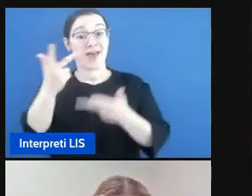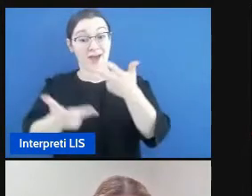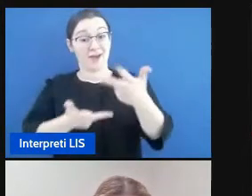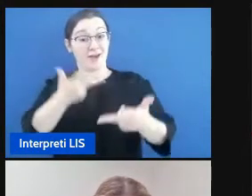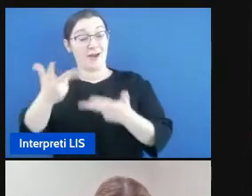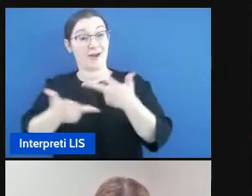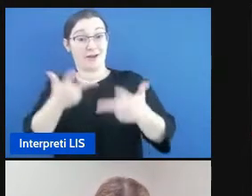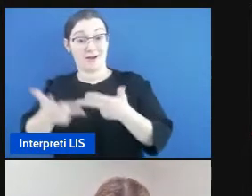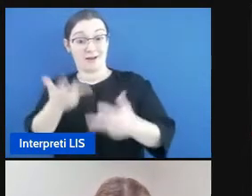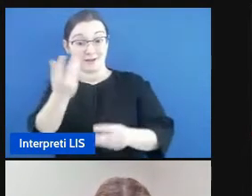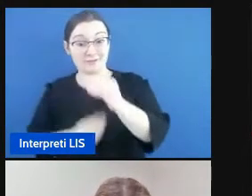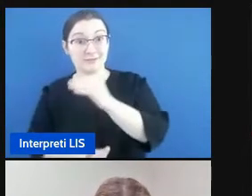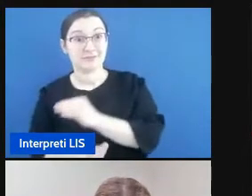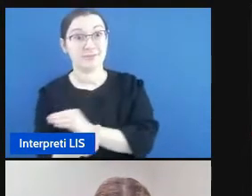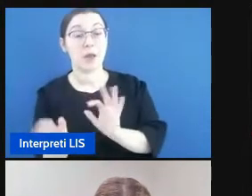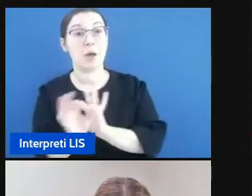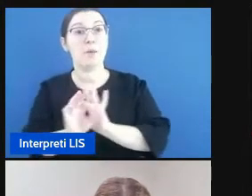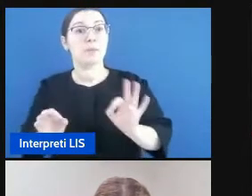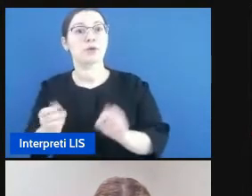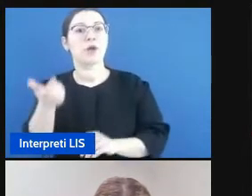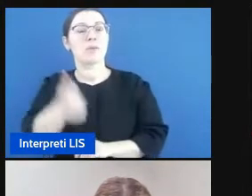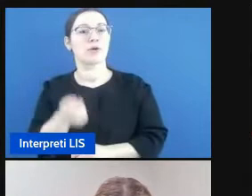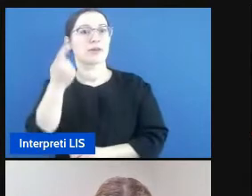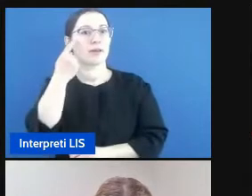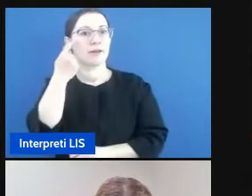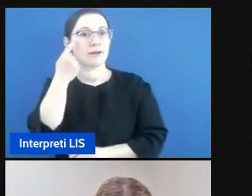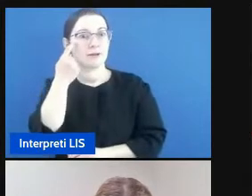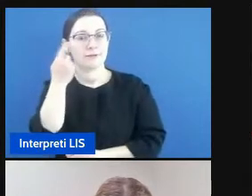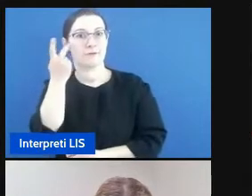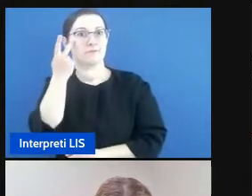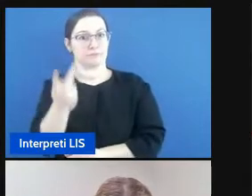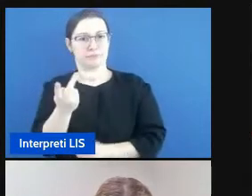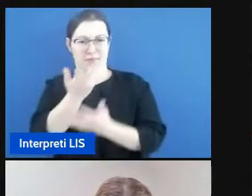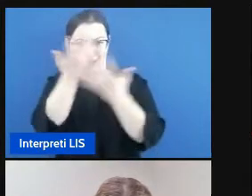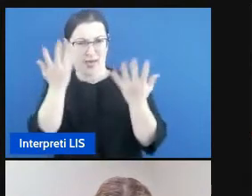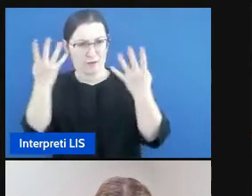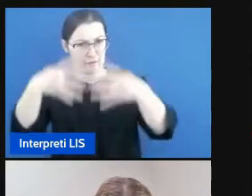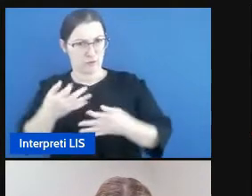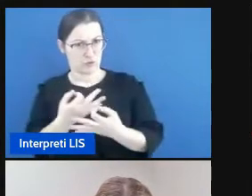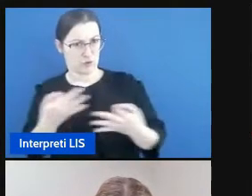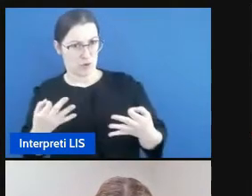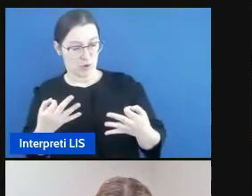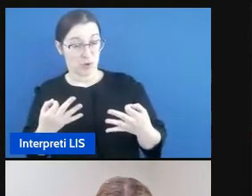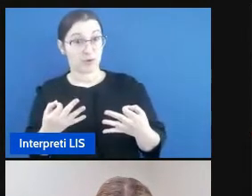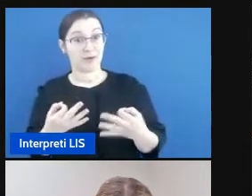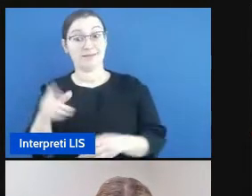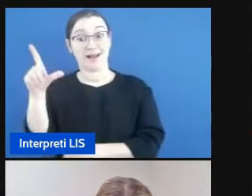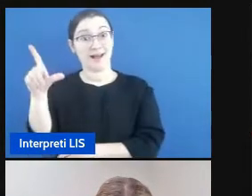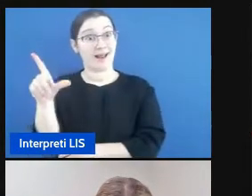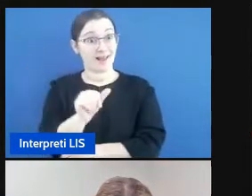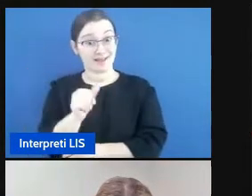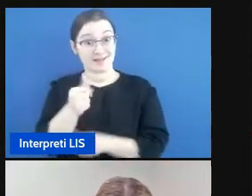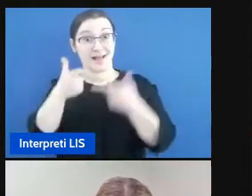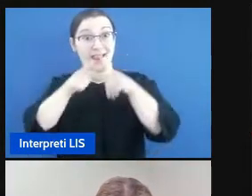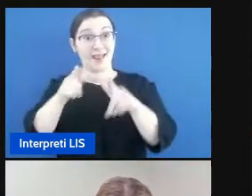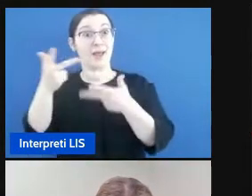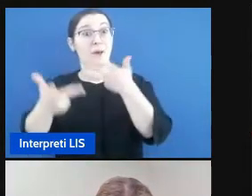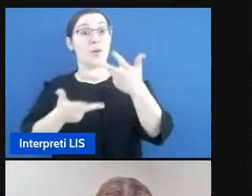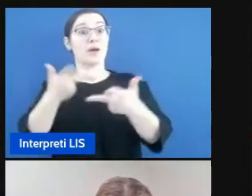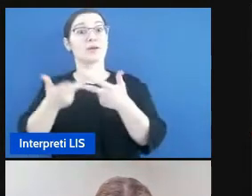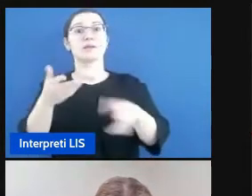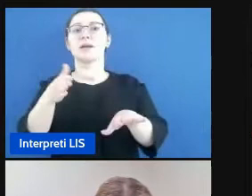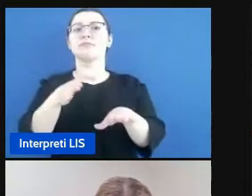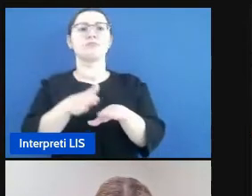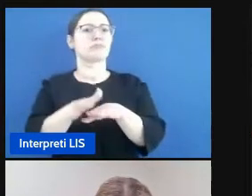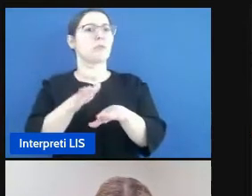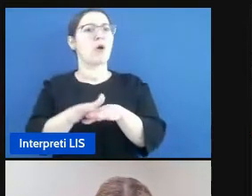senso della vista è integro la lingua dei segni è una lingua a tutti gli effetti con una